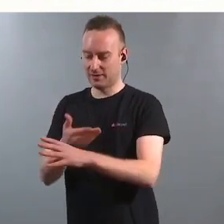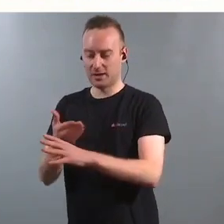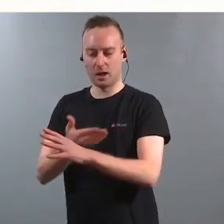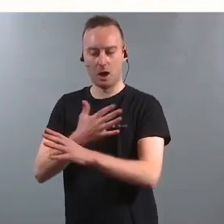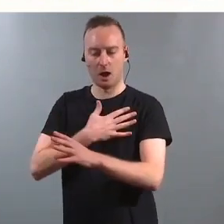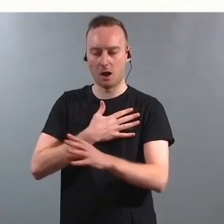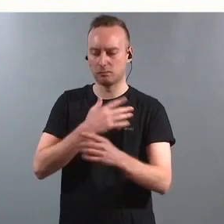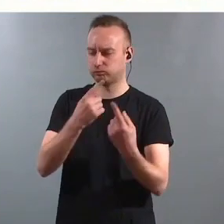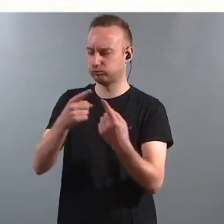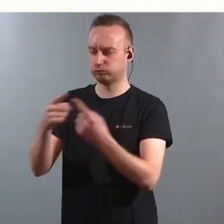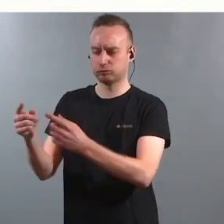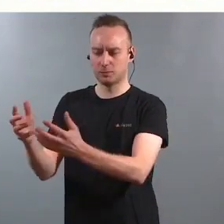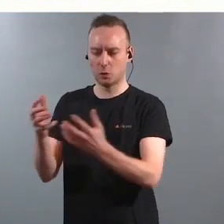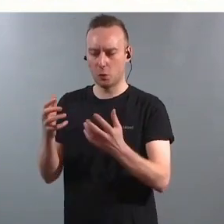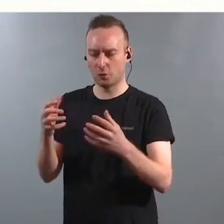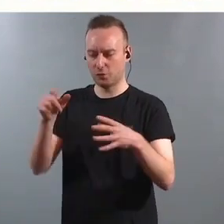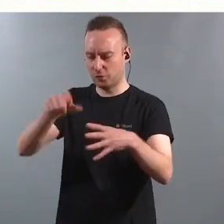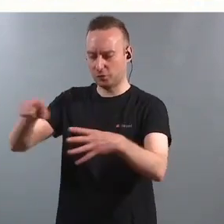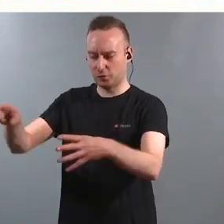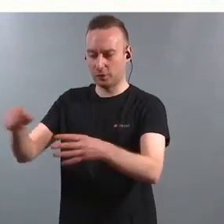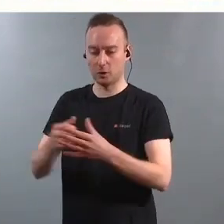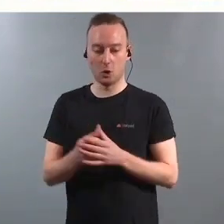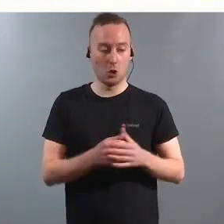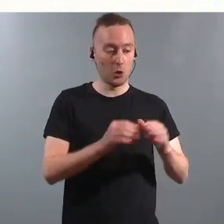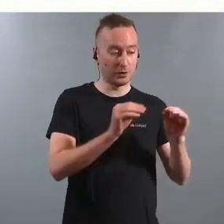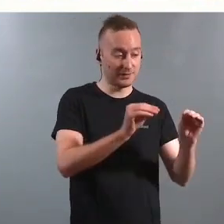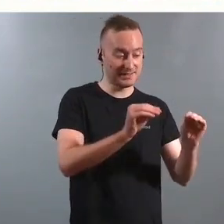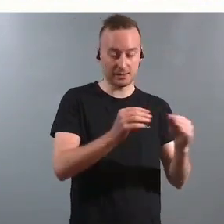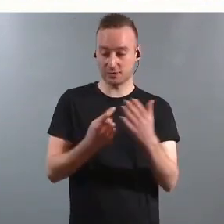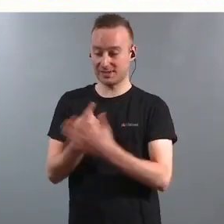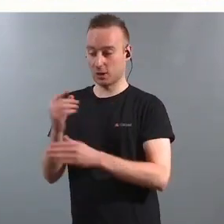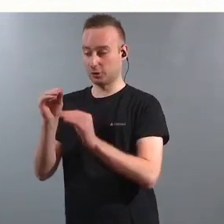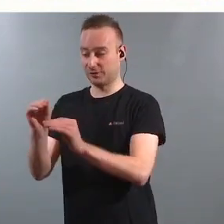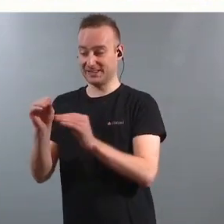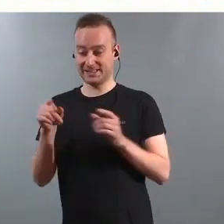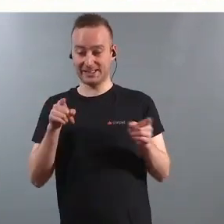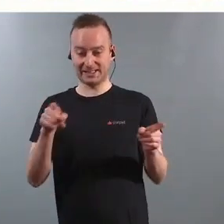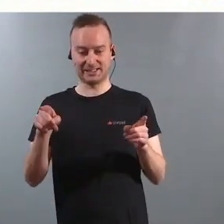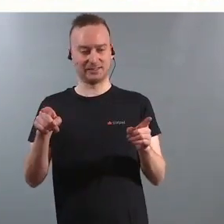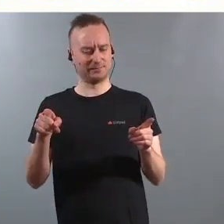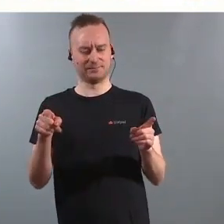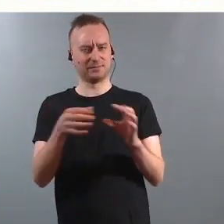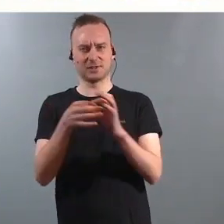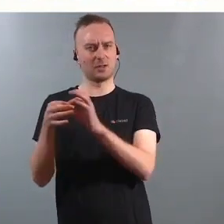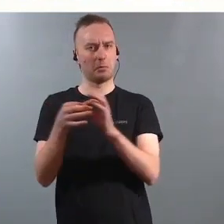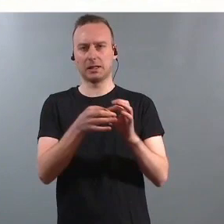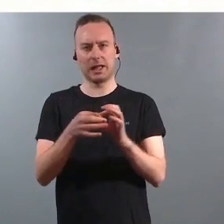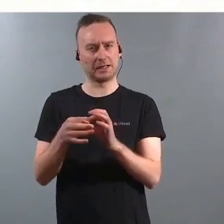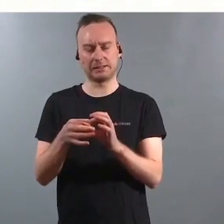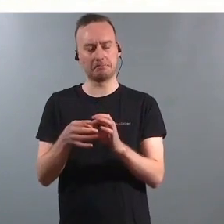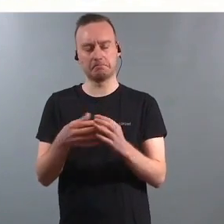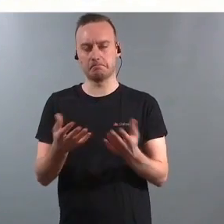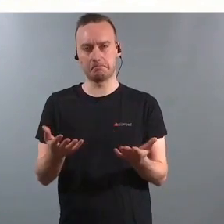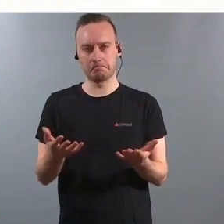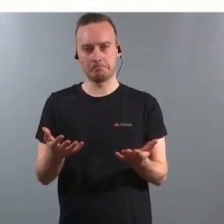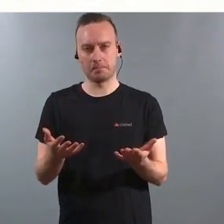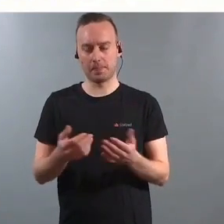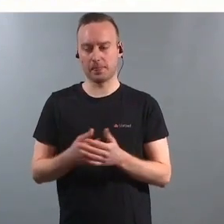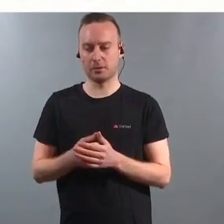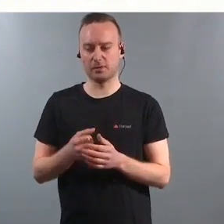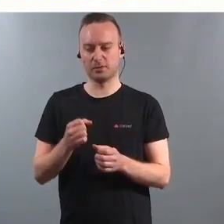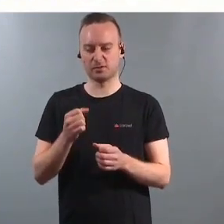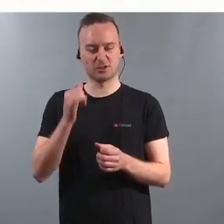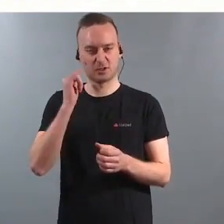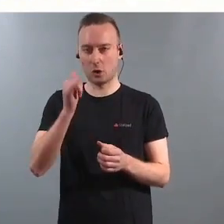lite sammenheng mellom spesialundervisningen og den undervisningen som skjedde inne i klasserommet. Og det var vel ikke helt meningen.